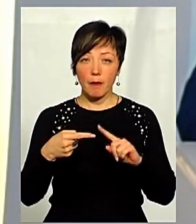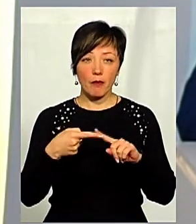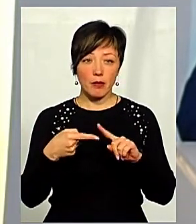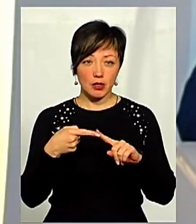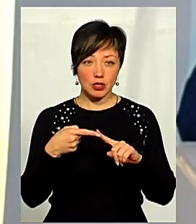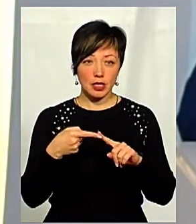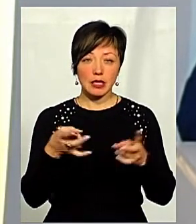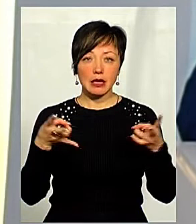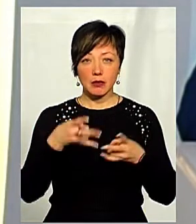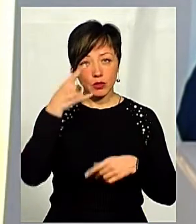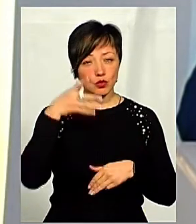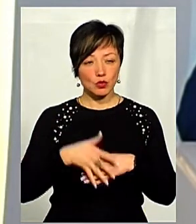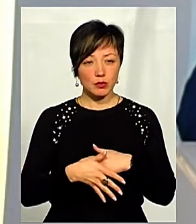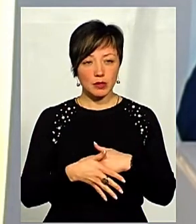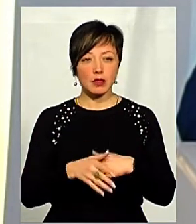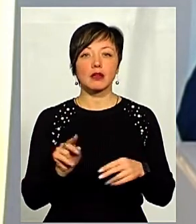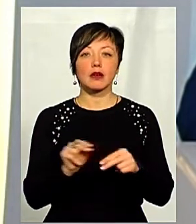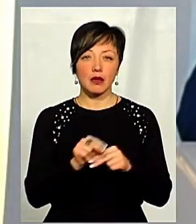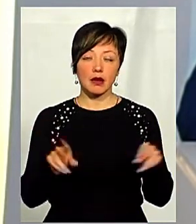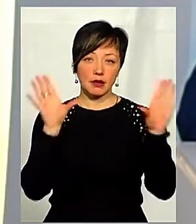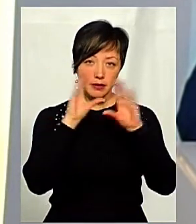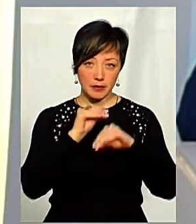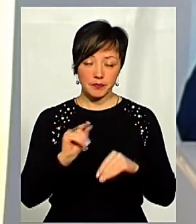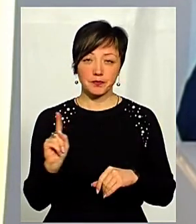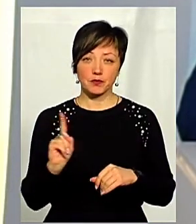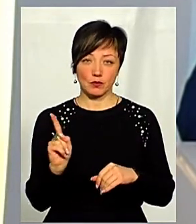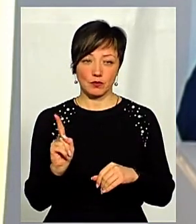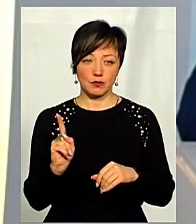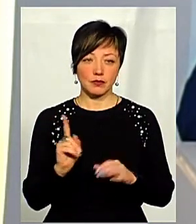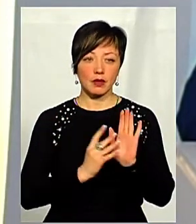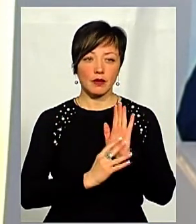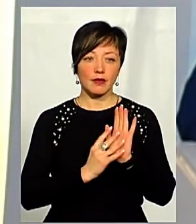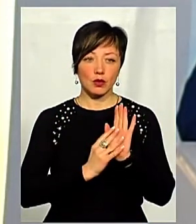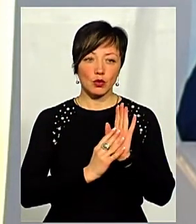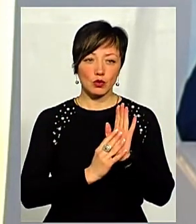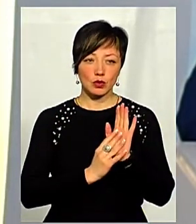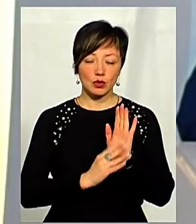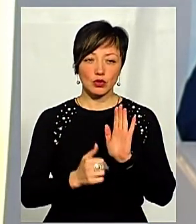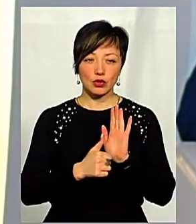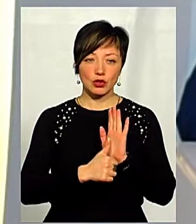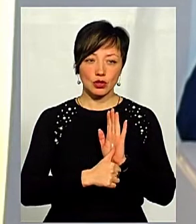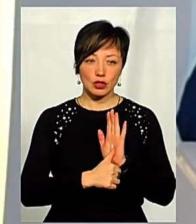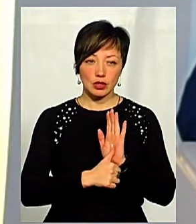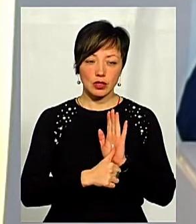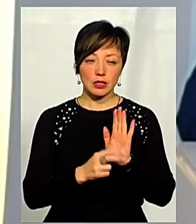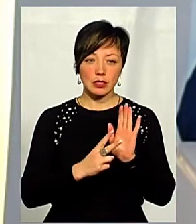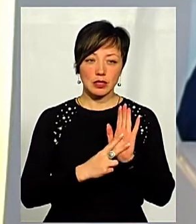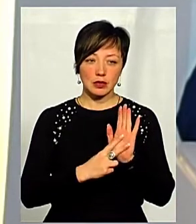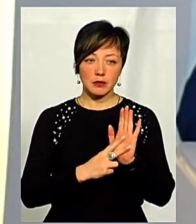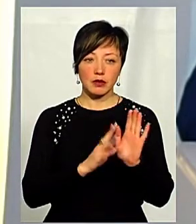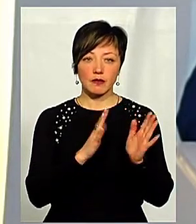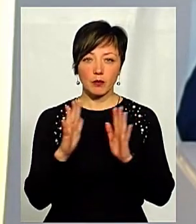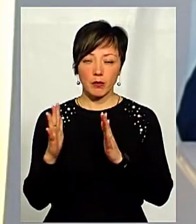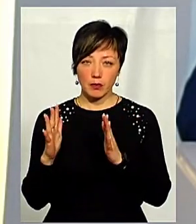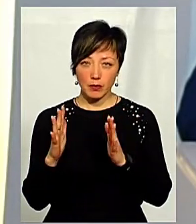по-перше, треба зрозуміти, що вона вілікована, що 96 або 7%